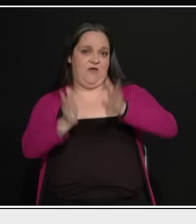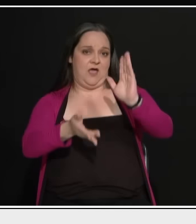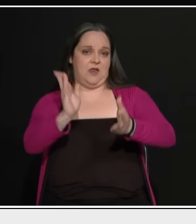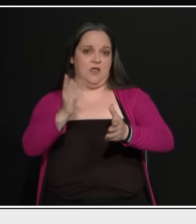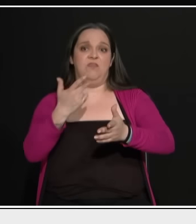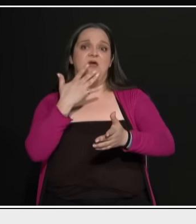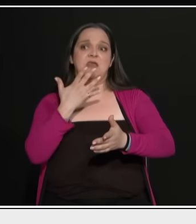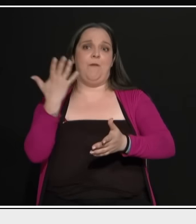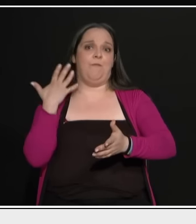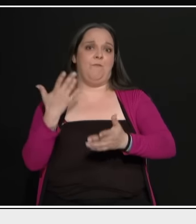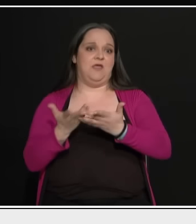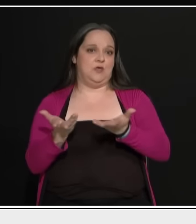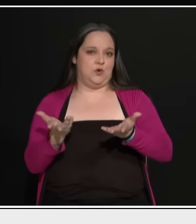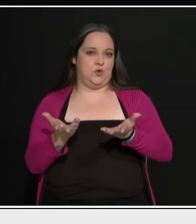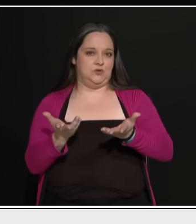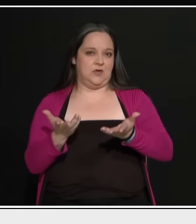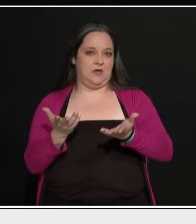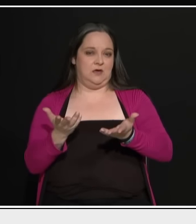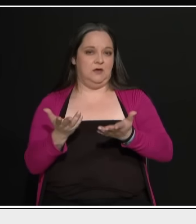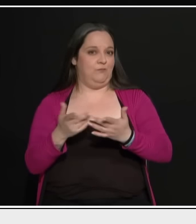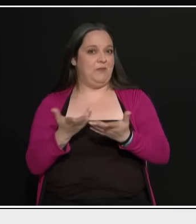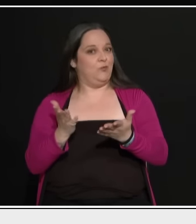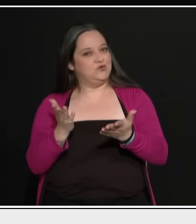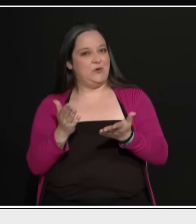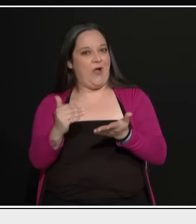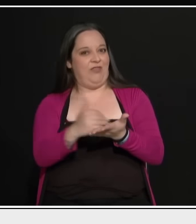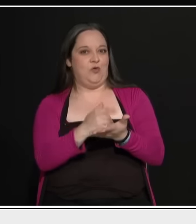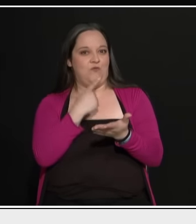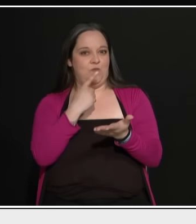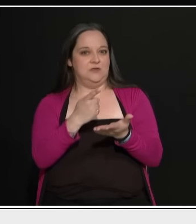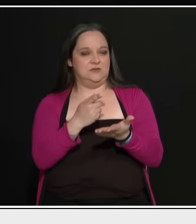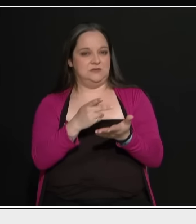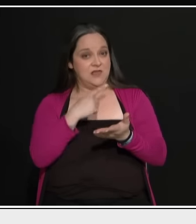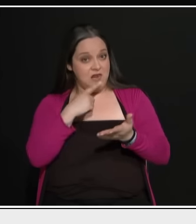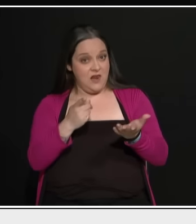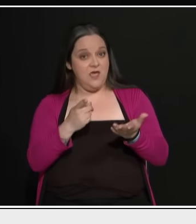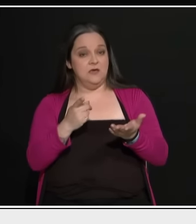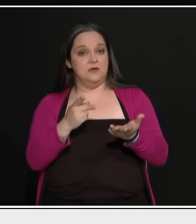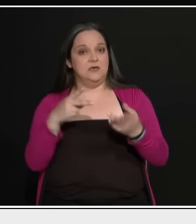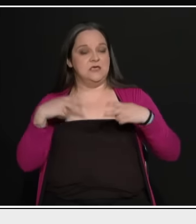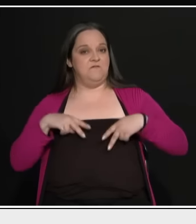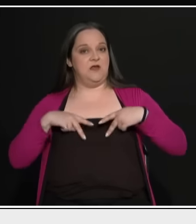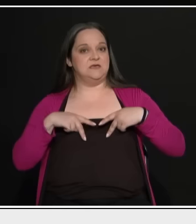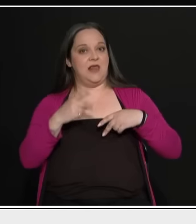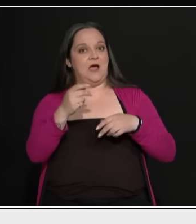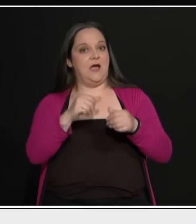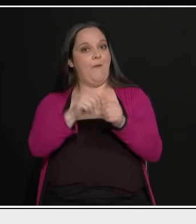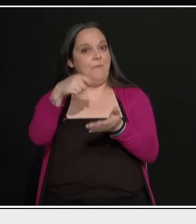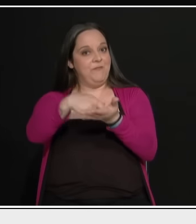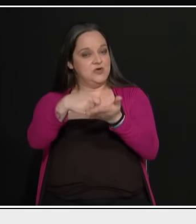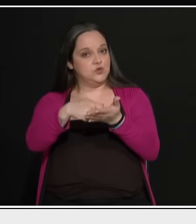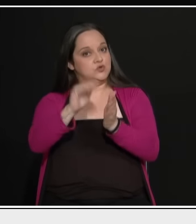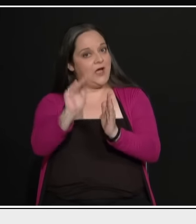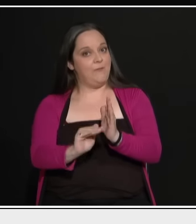πέντε χρόνια. Μήπως αδικεί αυτή η προσέγγιση. Λέει, δηλαδή, η κυβέρνηση ότι είναι χαμηλή η μισθή, αλλά επειδή σε ένα σπίτι δεν